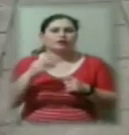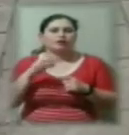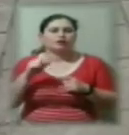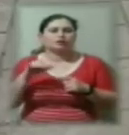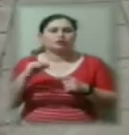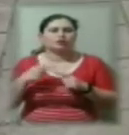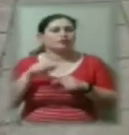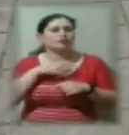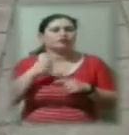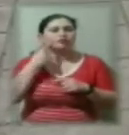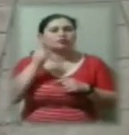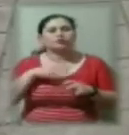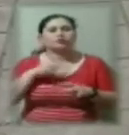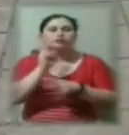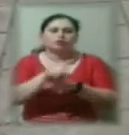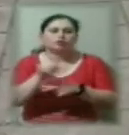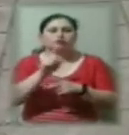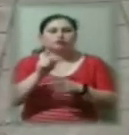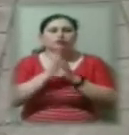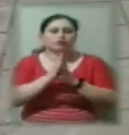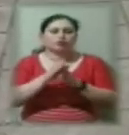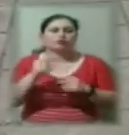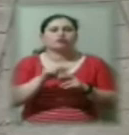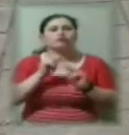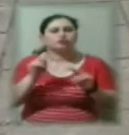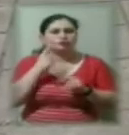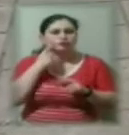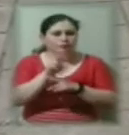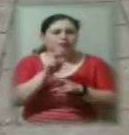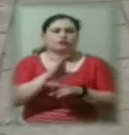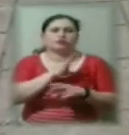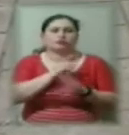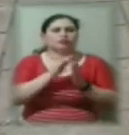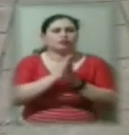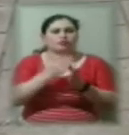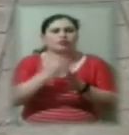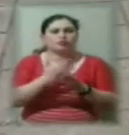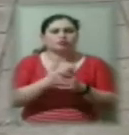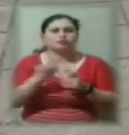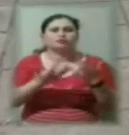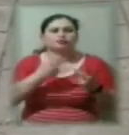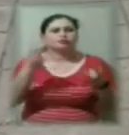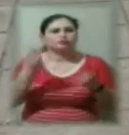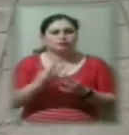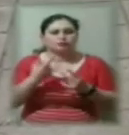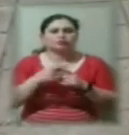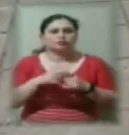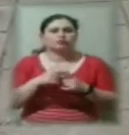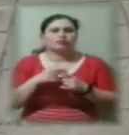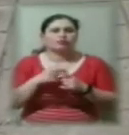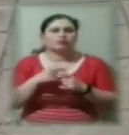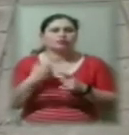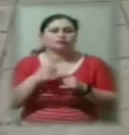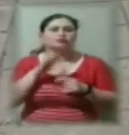звернутися, і вчителі неодноразово зверталися, якщо було необхідно. Ну і діти, звичайно.